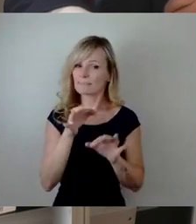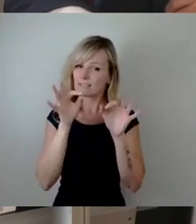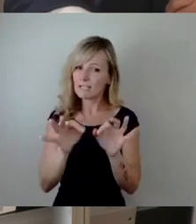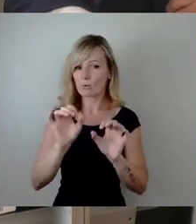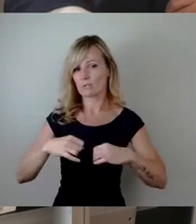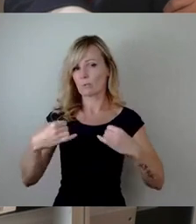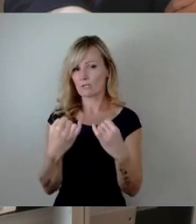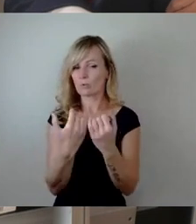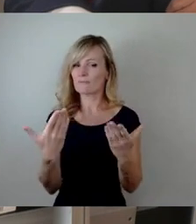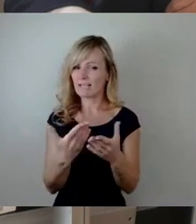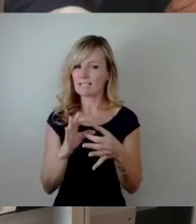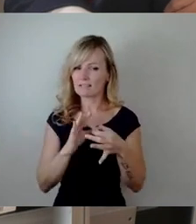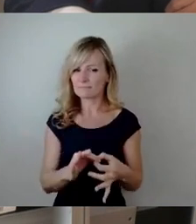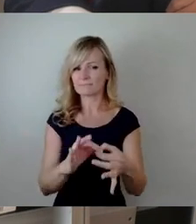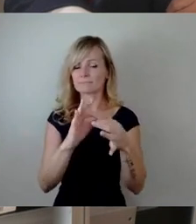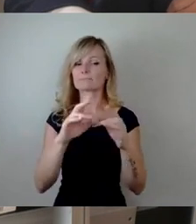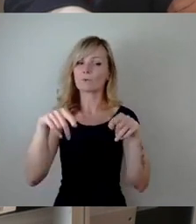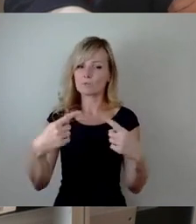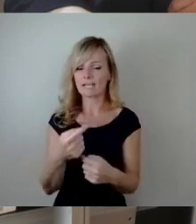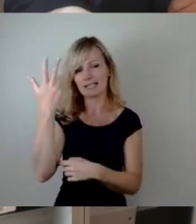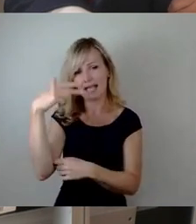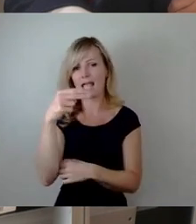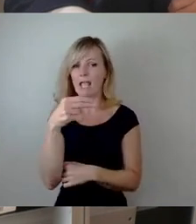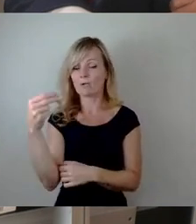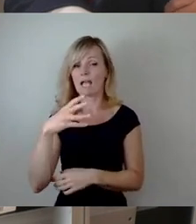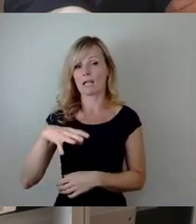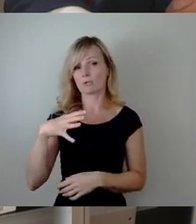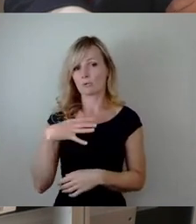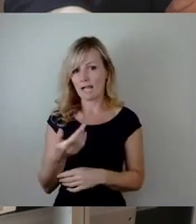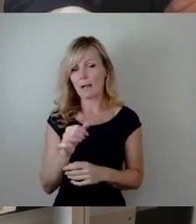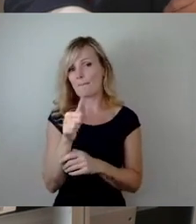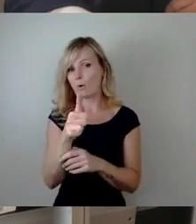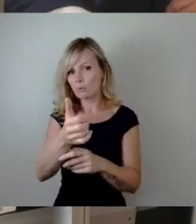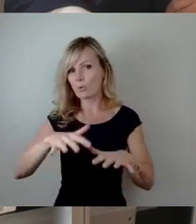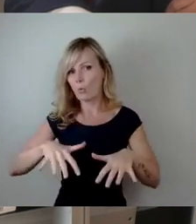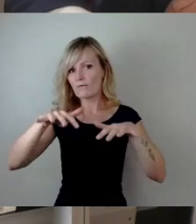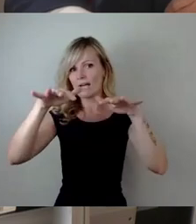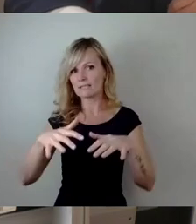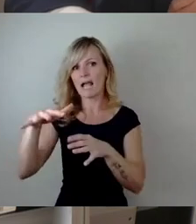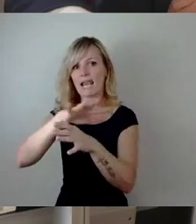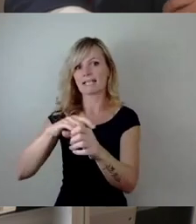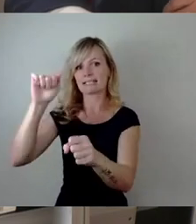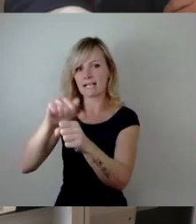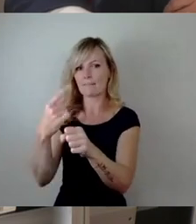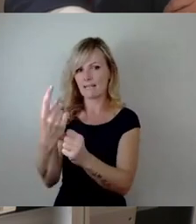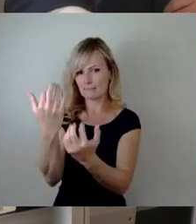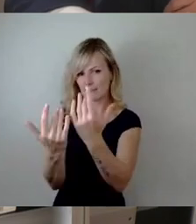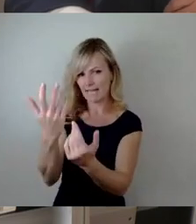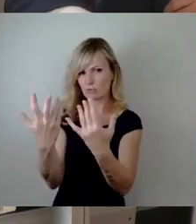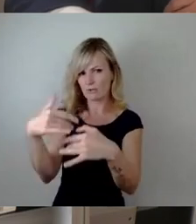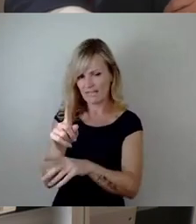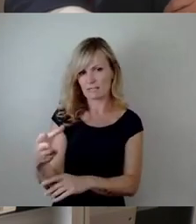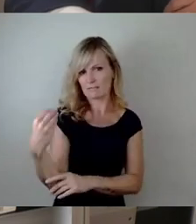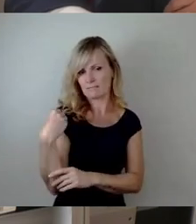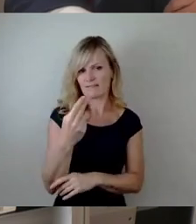Herr Herold wird uns abschließend über die aktuelle Hochwasserprognose und die Berechnung des Landesamtes für die Elbe informieren. Anschließend